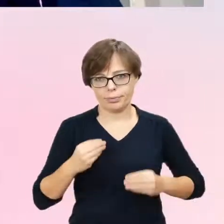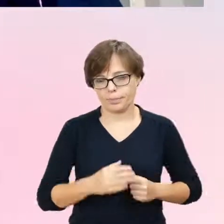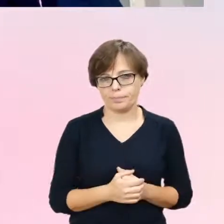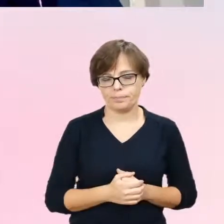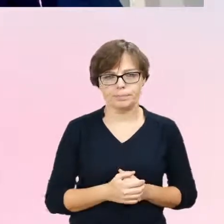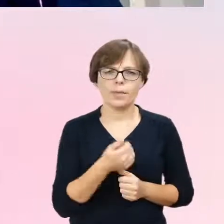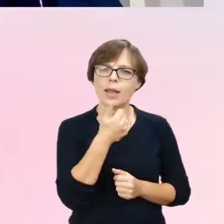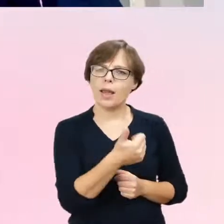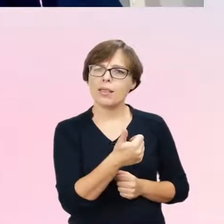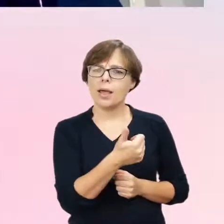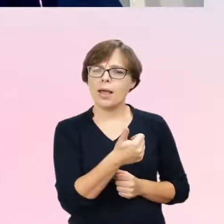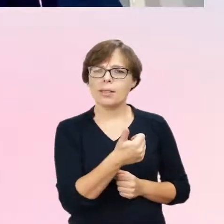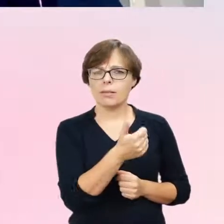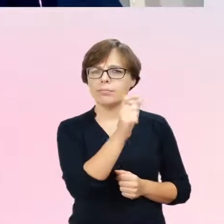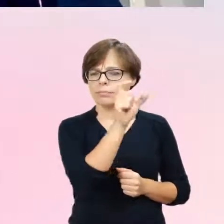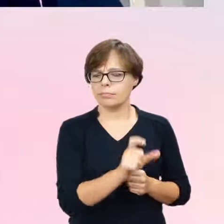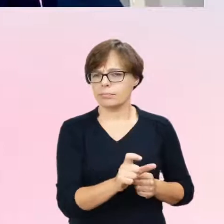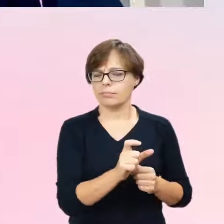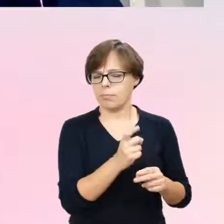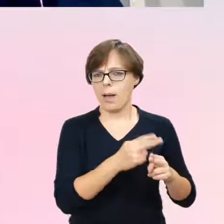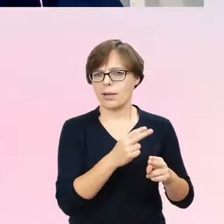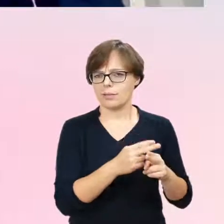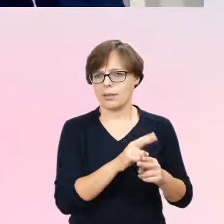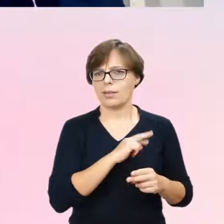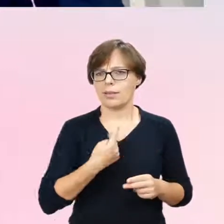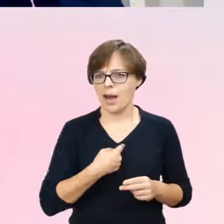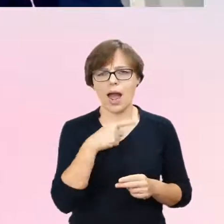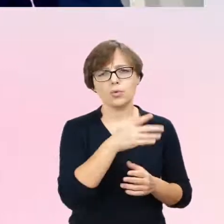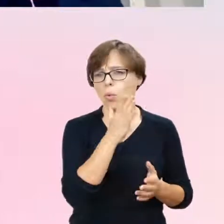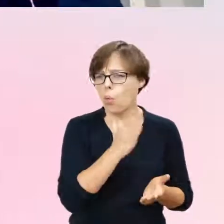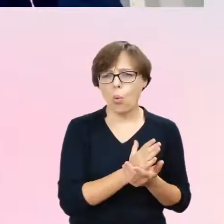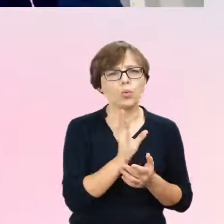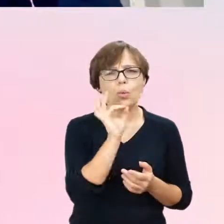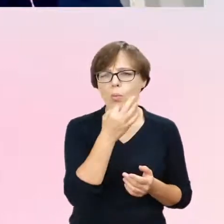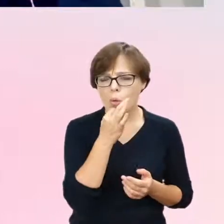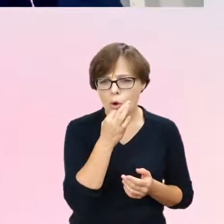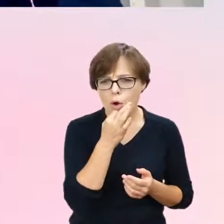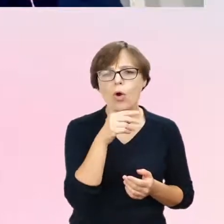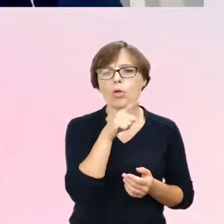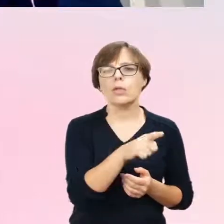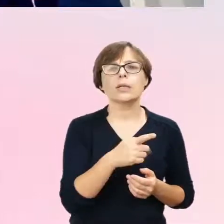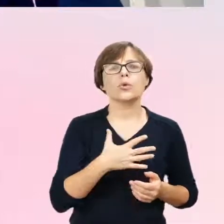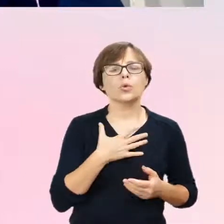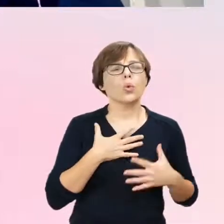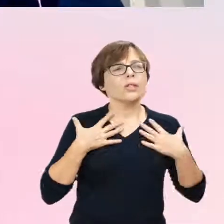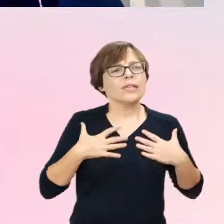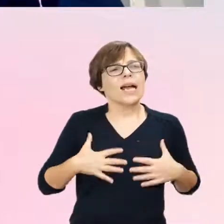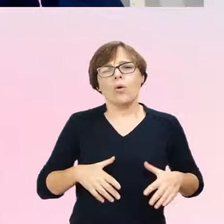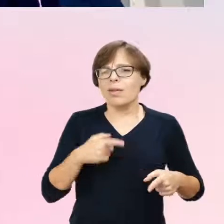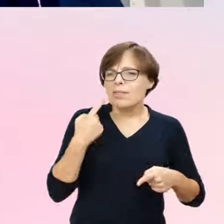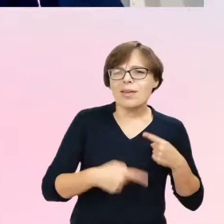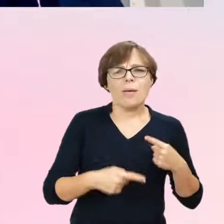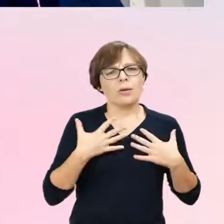transpłciowych pacjentów. Już w wieku bardzo wczesnym on, żeby redukować sobie dysforię, to